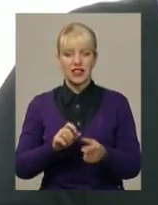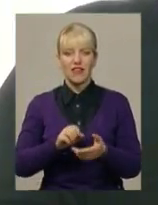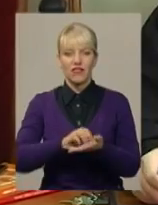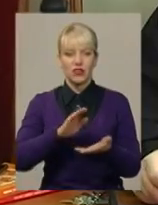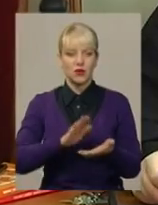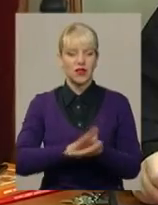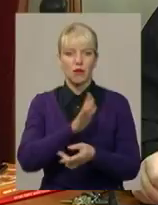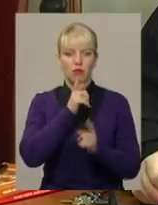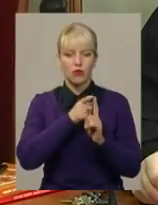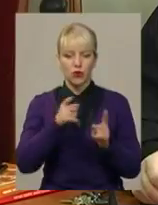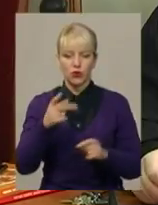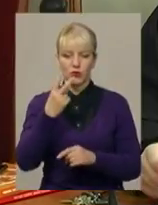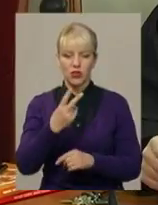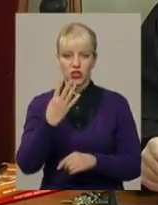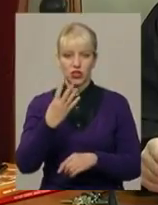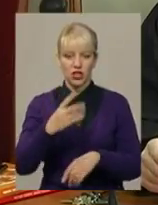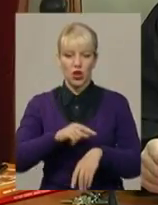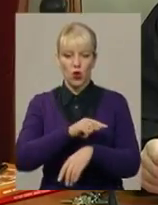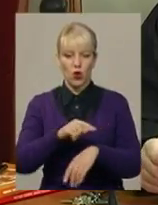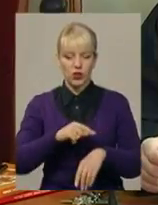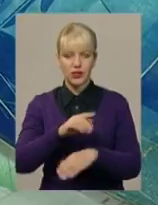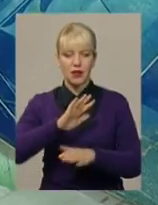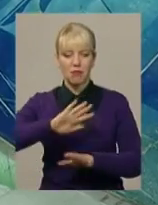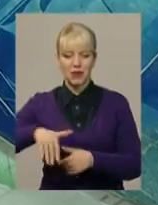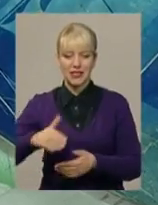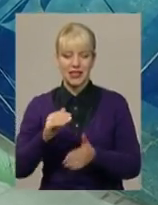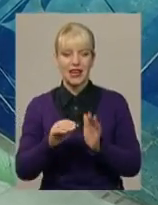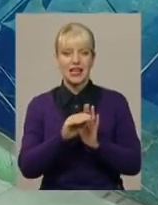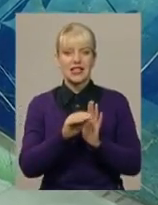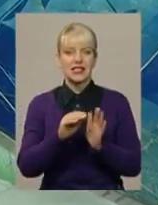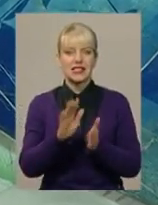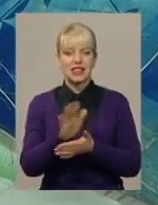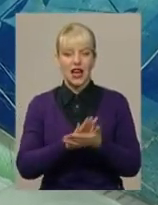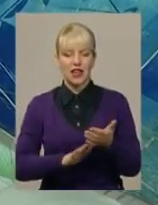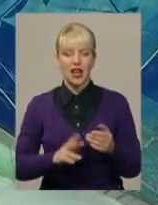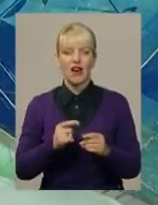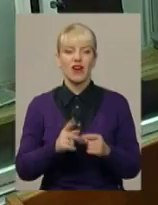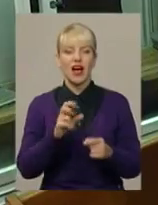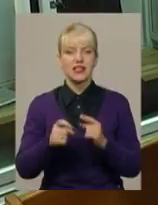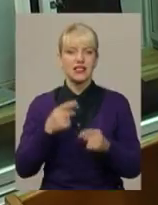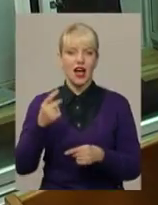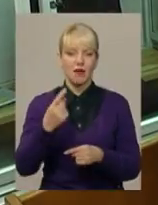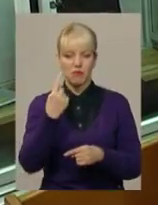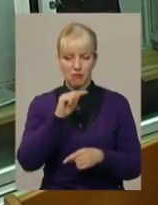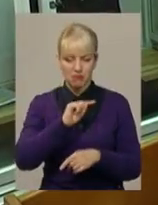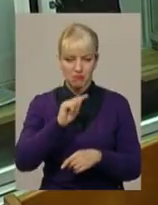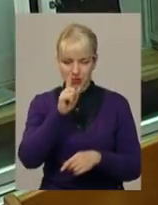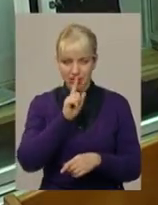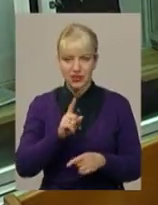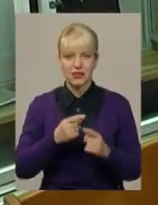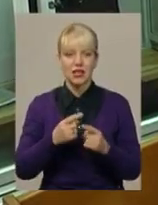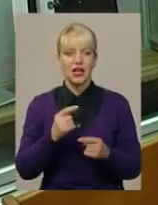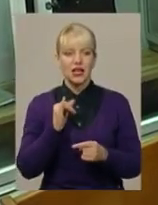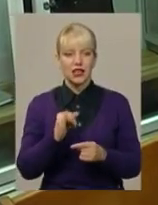годин після заяви, а за місяць і лише за статтею перевищення службових повноважень. Та додає, доповнення до заяви,